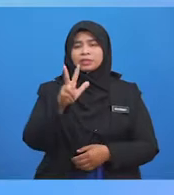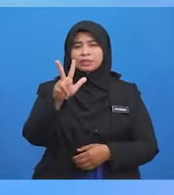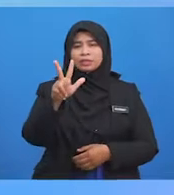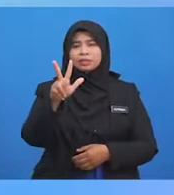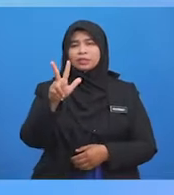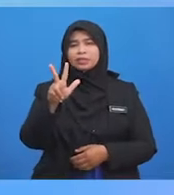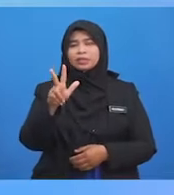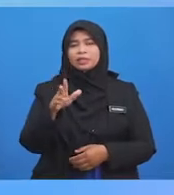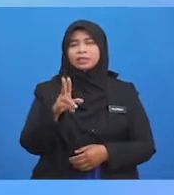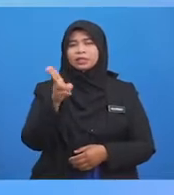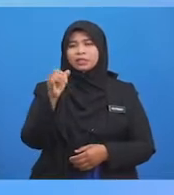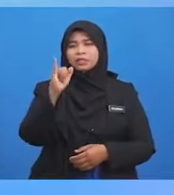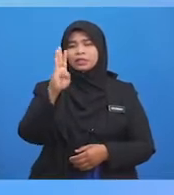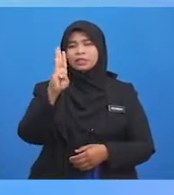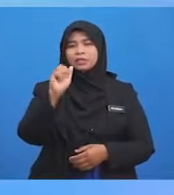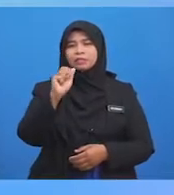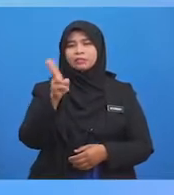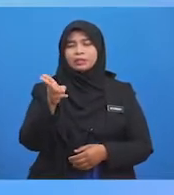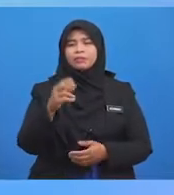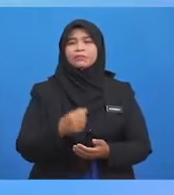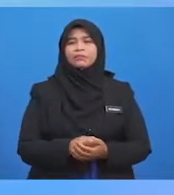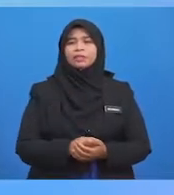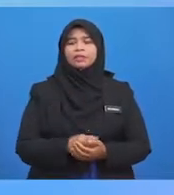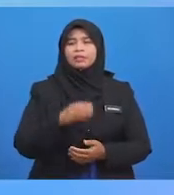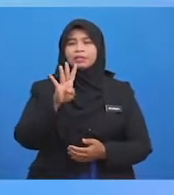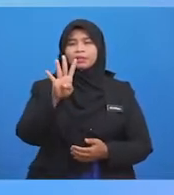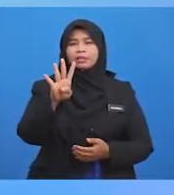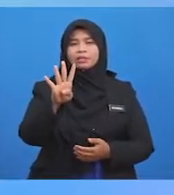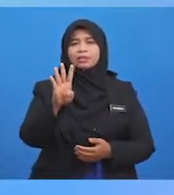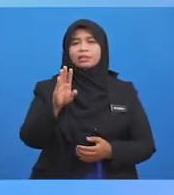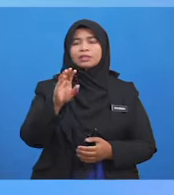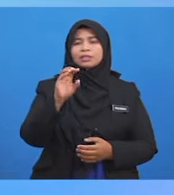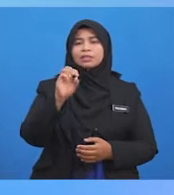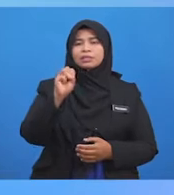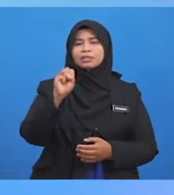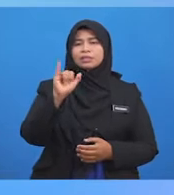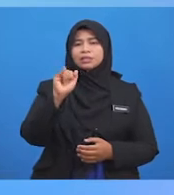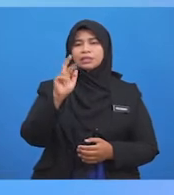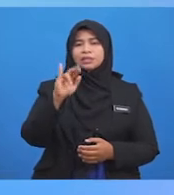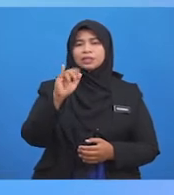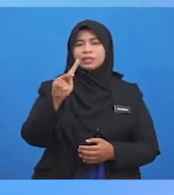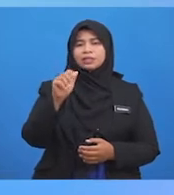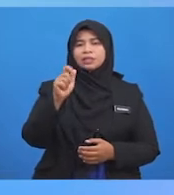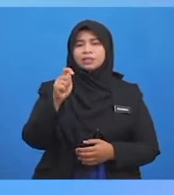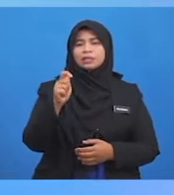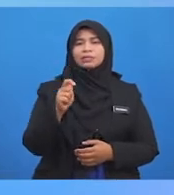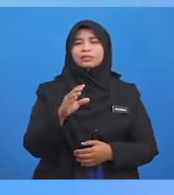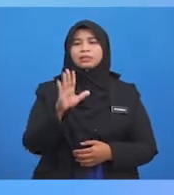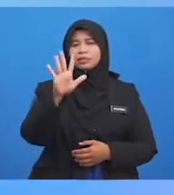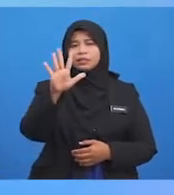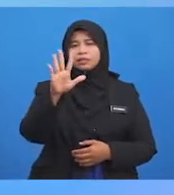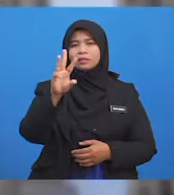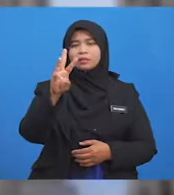ketiga Hibah Yang keempat Syarikat Kelima Wasiat